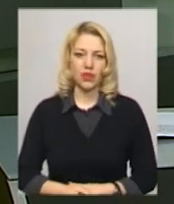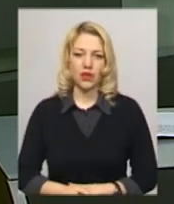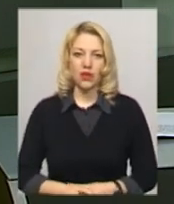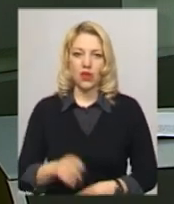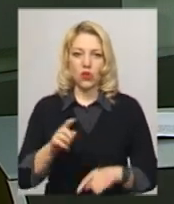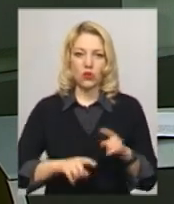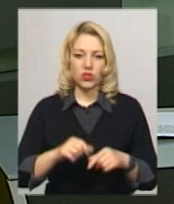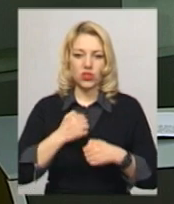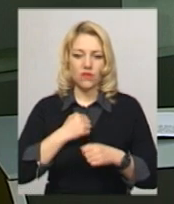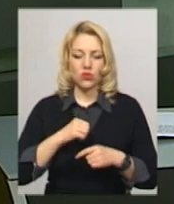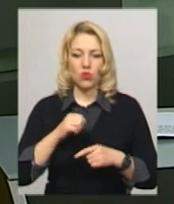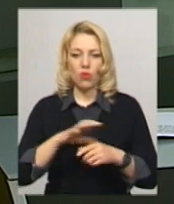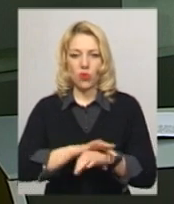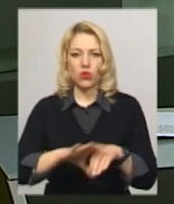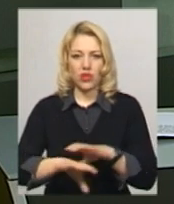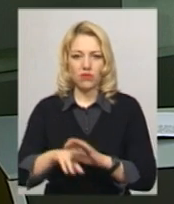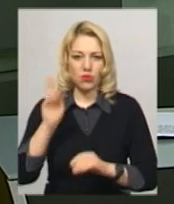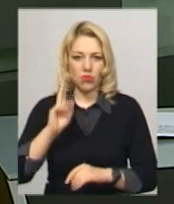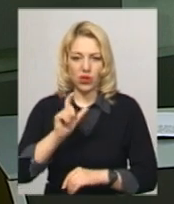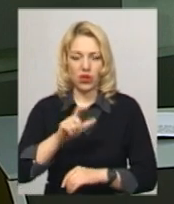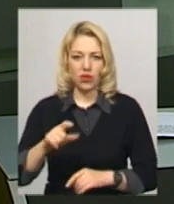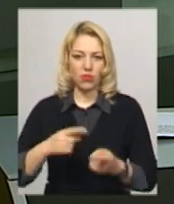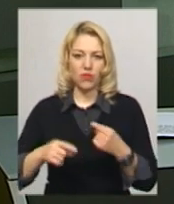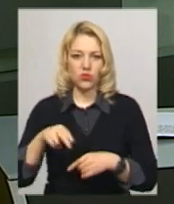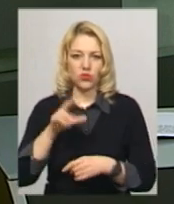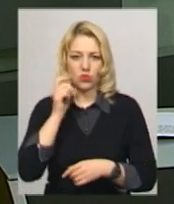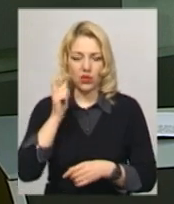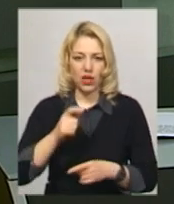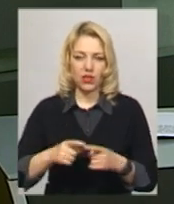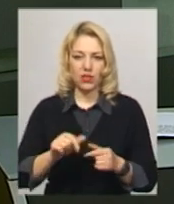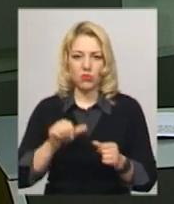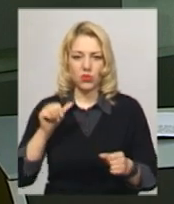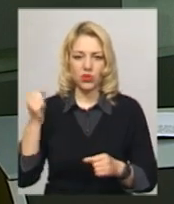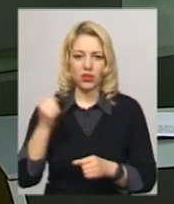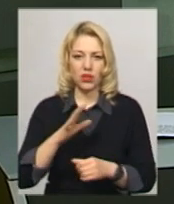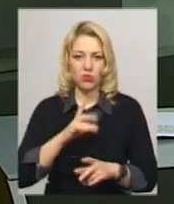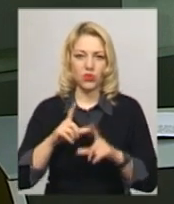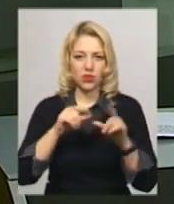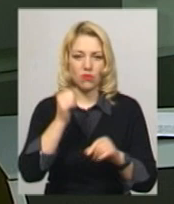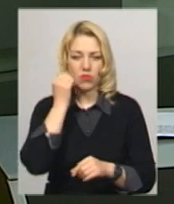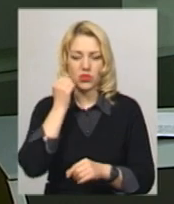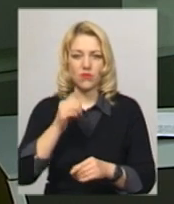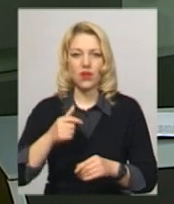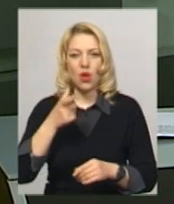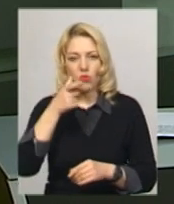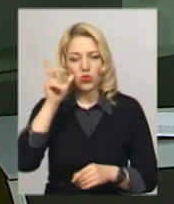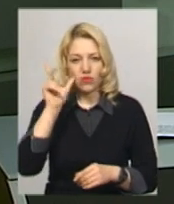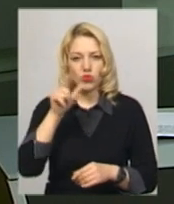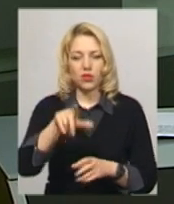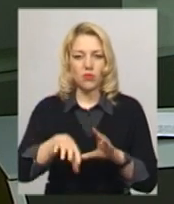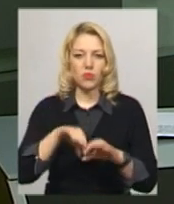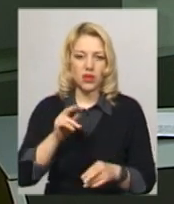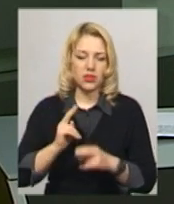Родичі військовополонених моряків повернулись до України. Минулої неділі вони потягом поїхали в Москву. Позавчора там вибирали